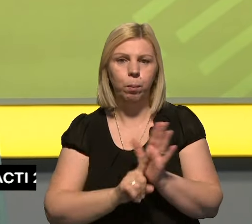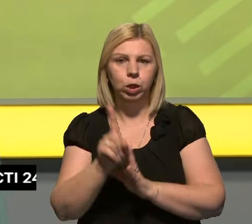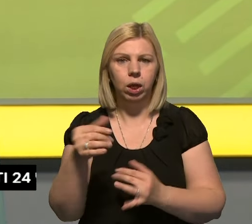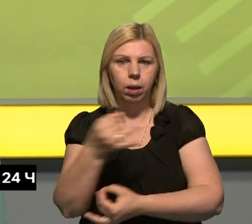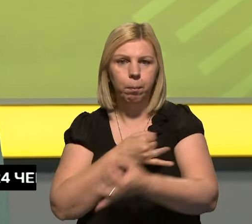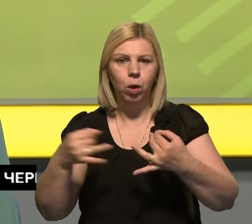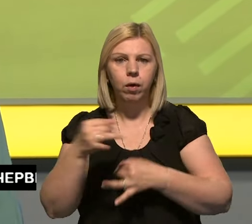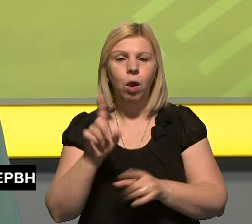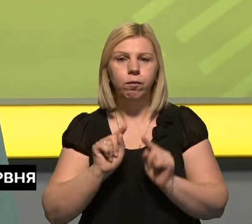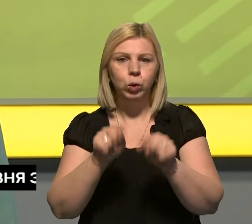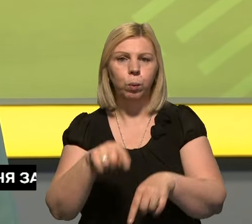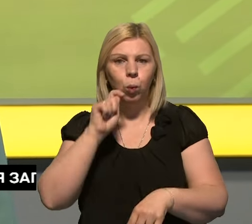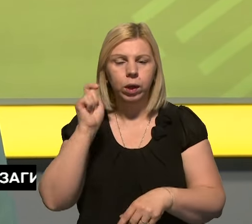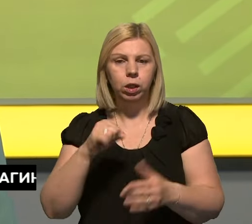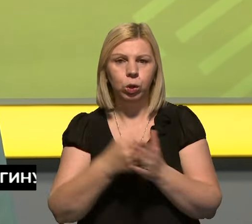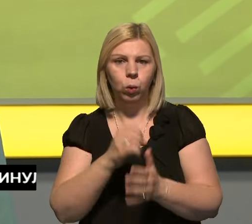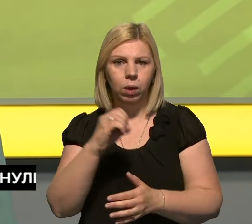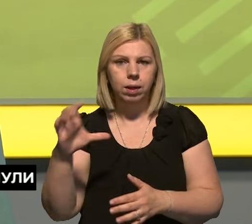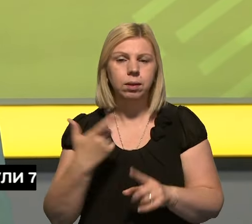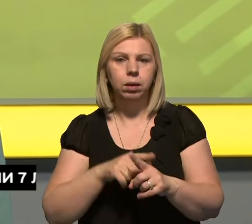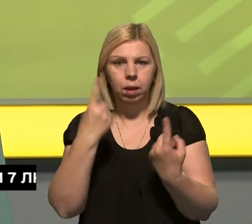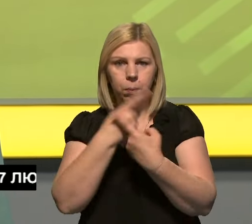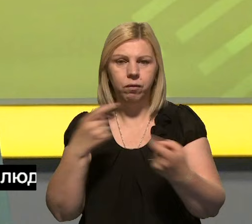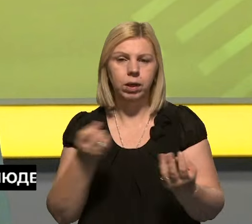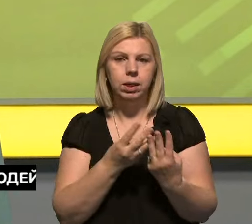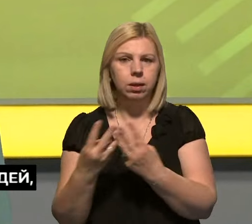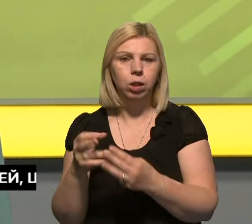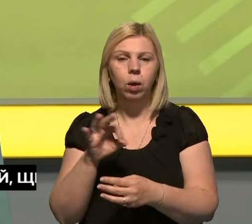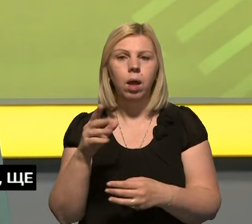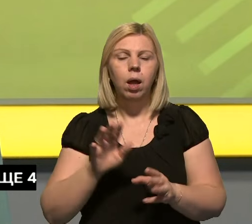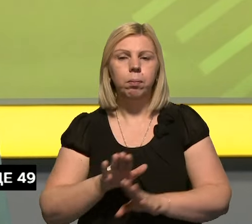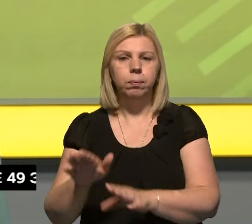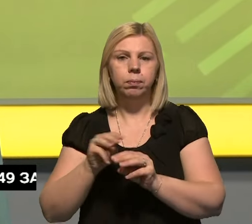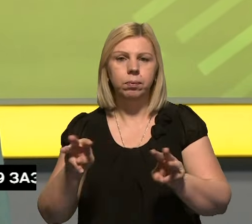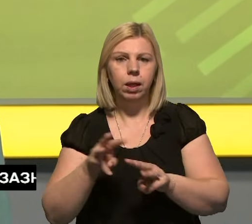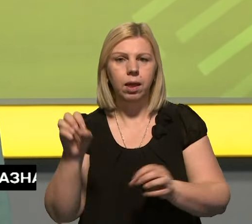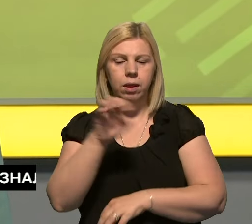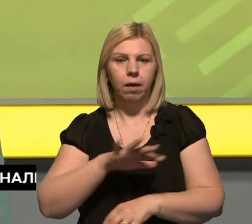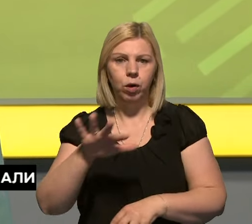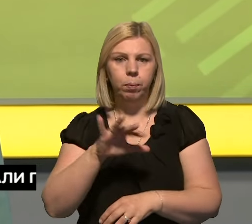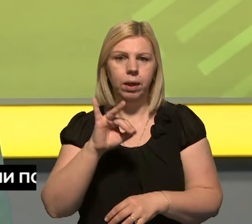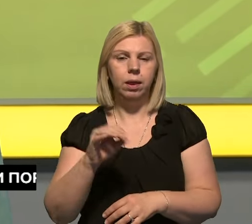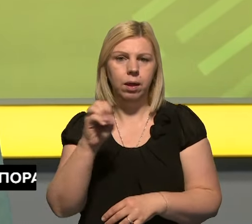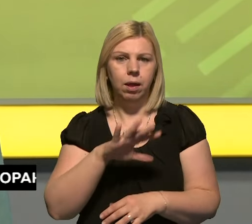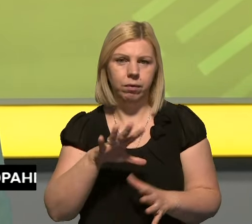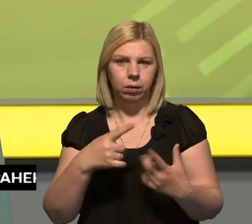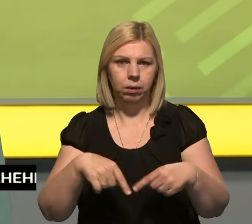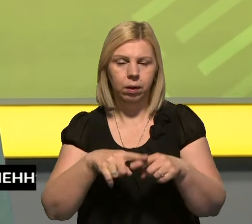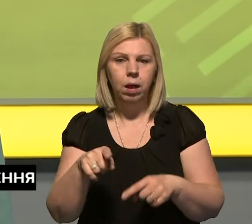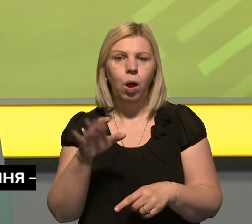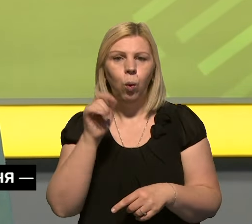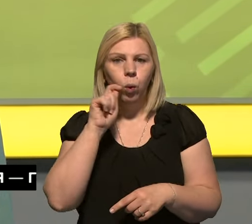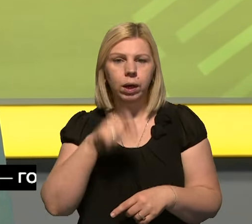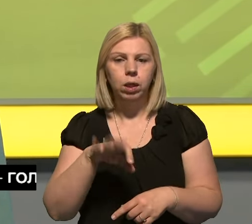переговорам про вступ України до ЄС. Про це повідомляють на сайті Офісу віце-прем'єрки з питань європейської та євроатлантичної інтеграції